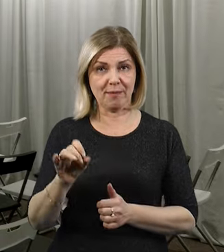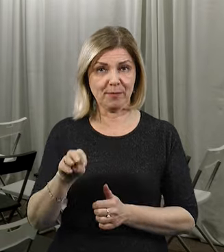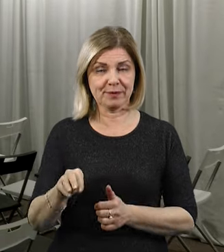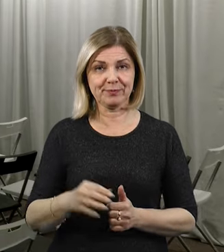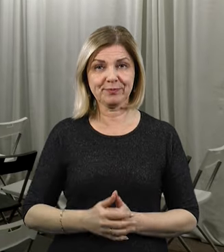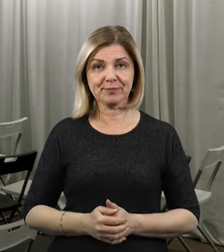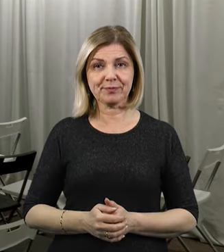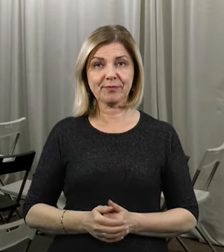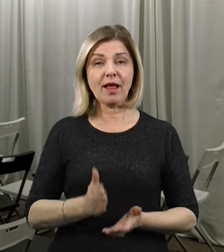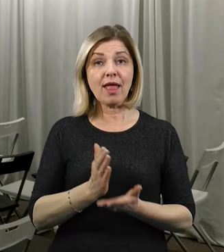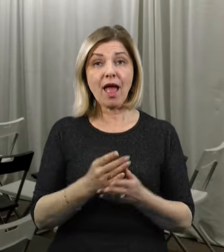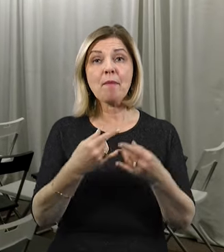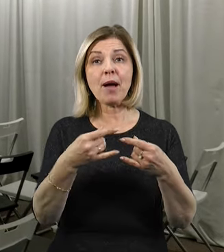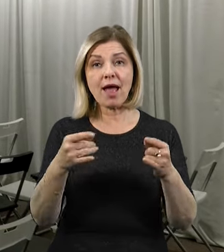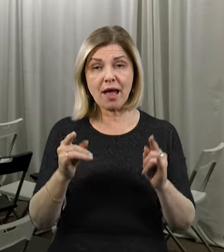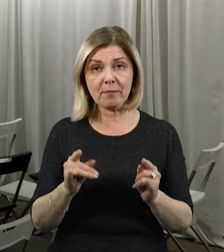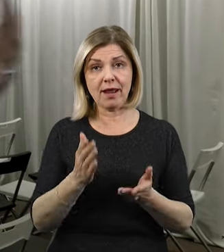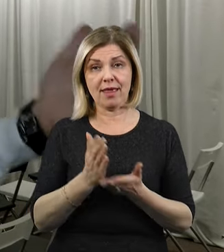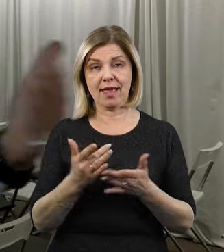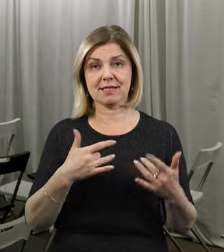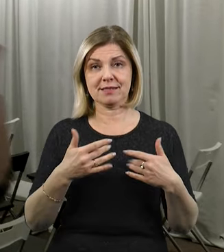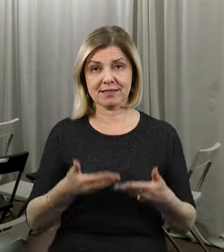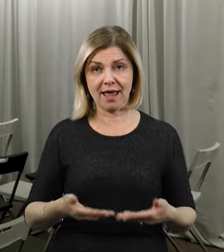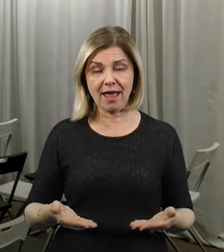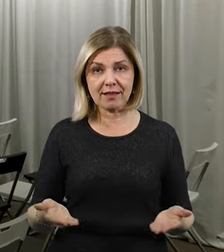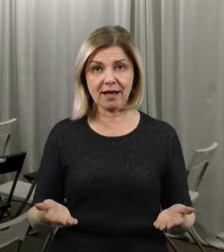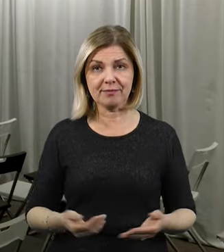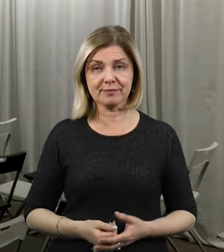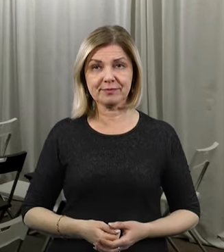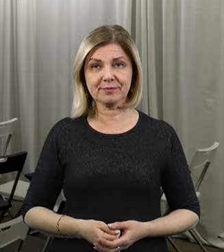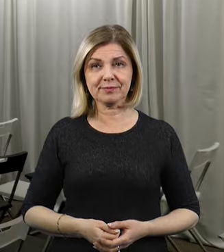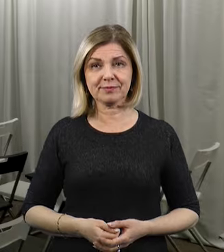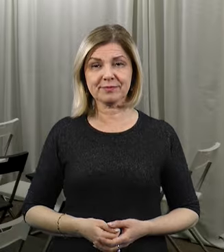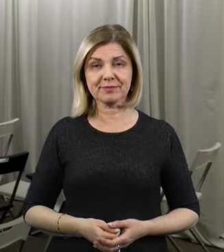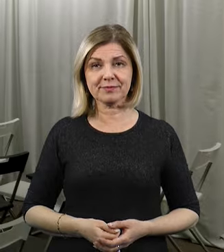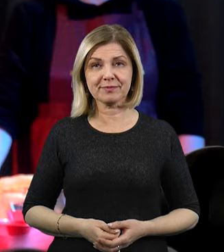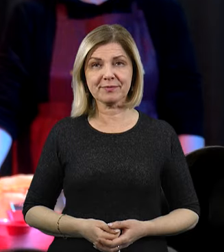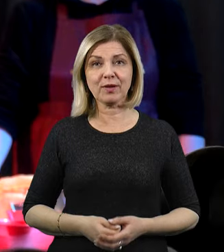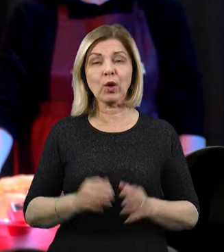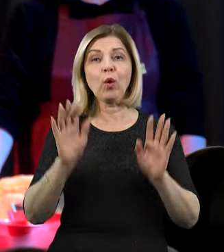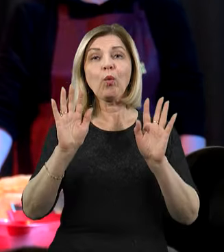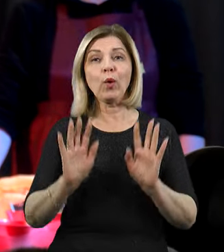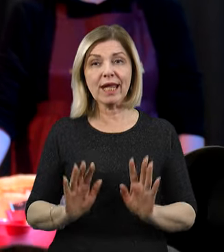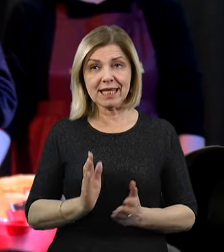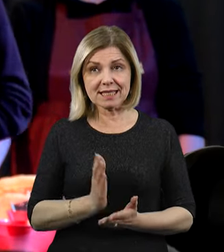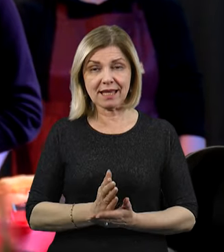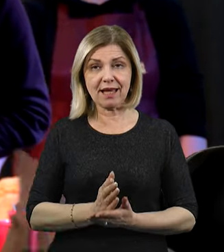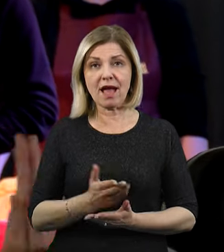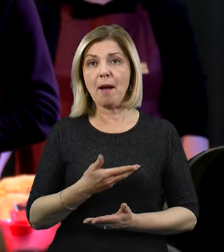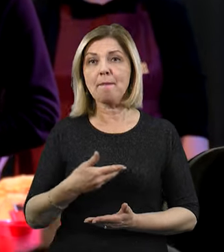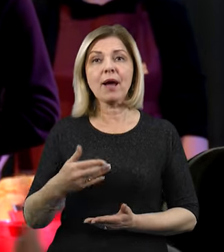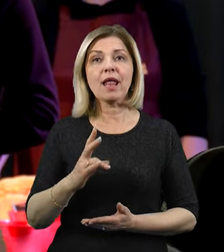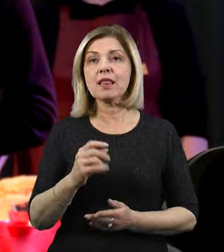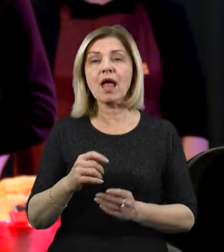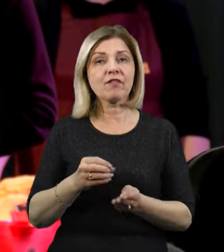меблі, є сцена, є куліси. Ми не витрачаємо на це